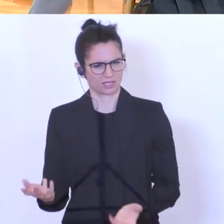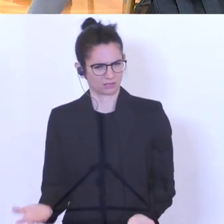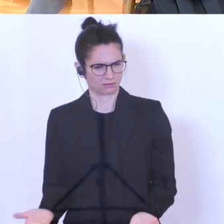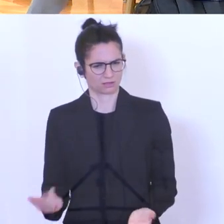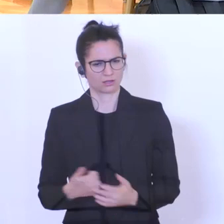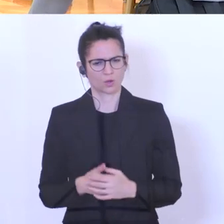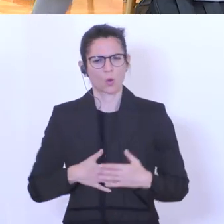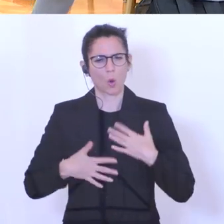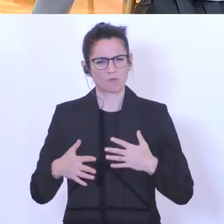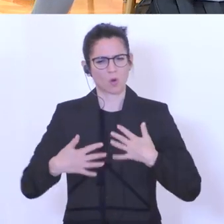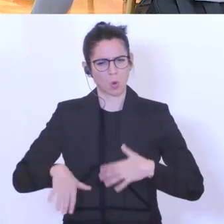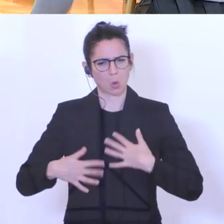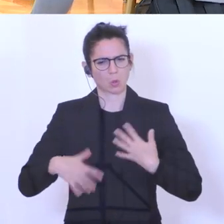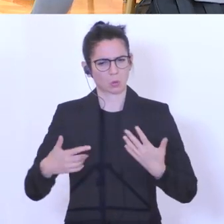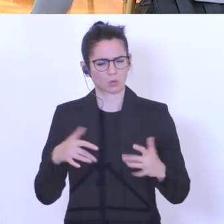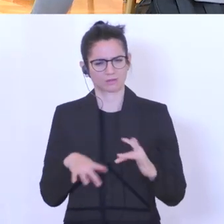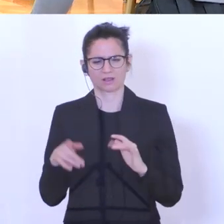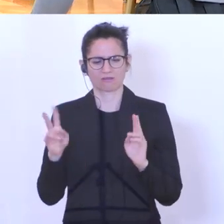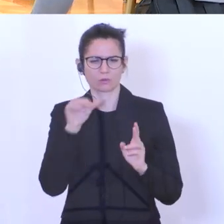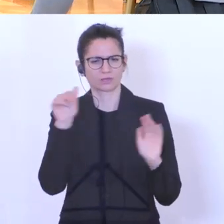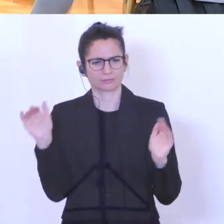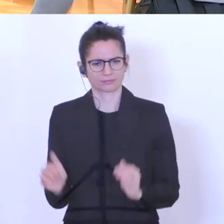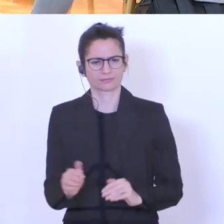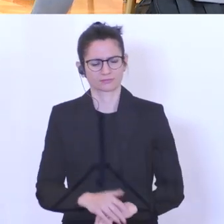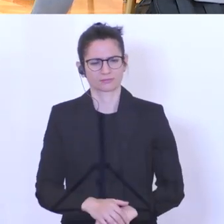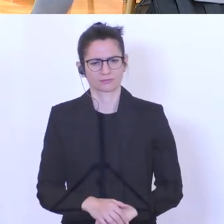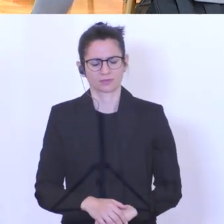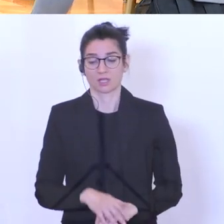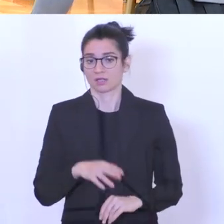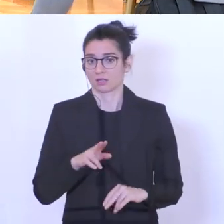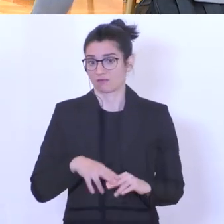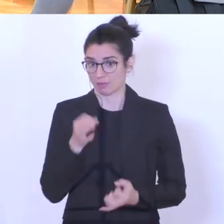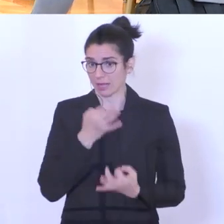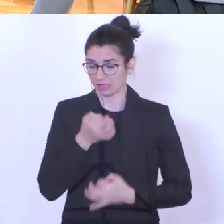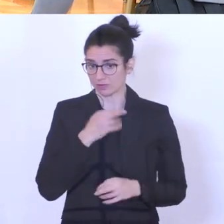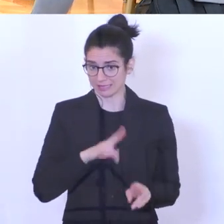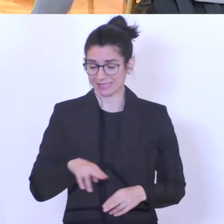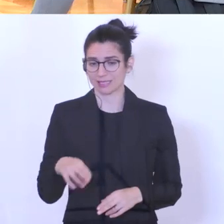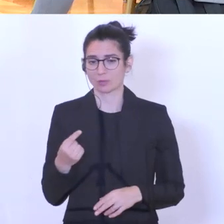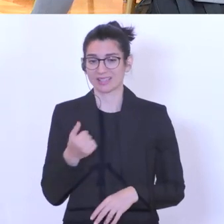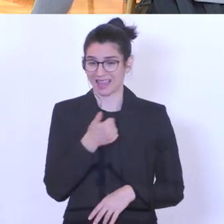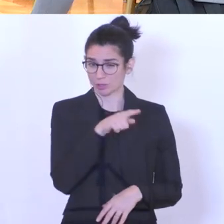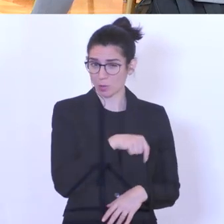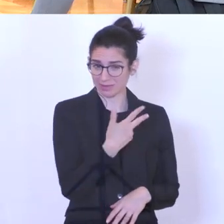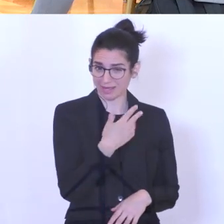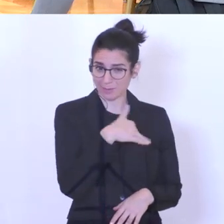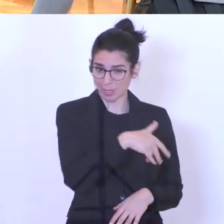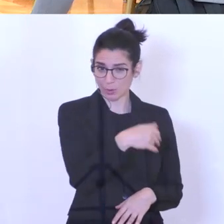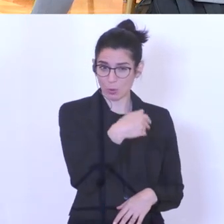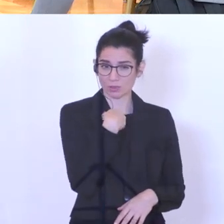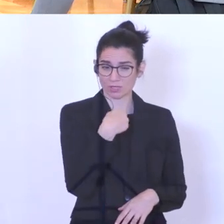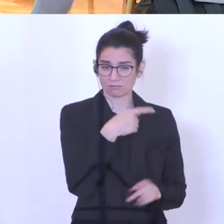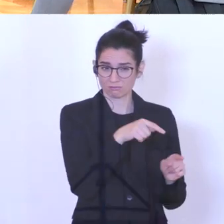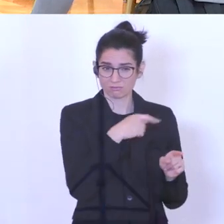und hat sie zumindest nicht ein bisschen reduziert, wenn meine Informationen stimmen, sind die 1,3 Millionen schon seit